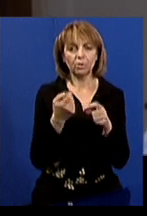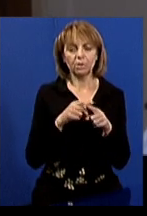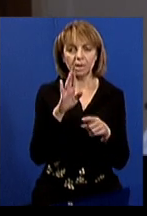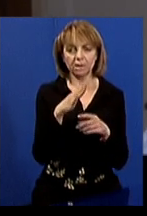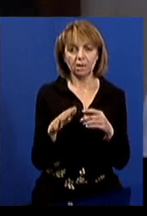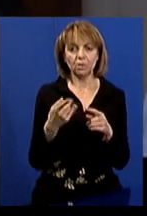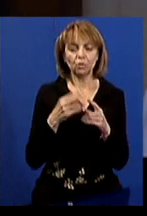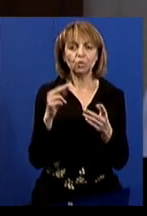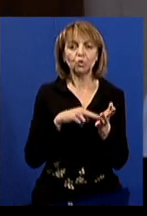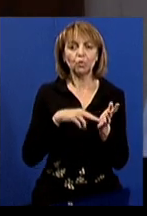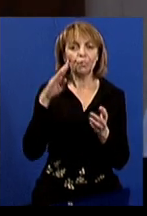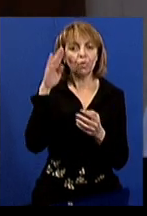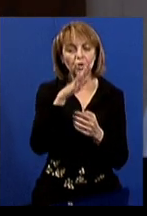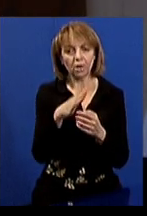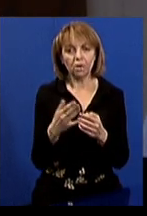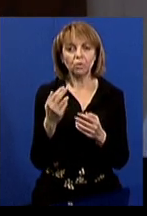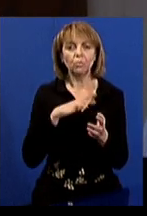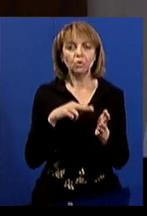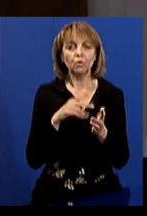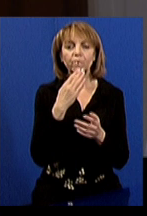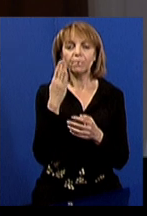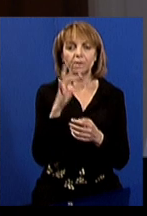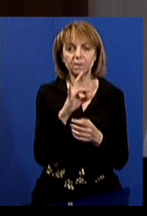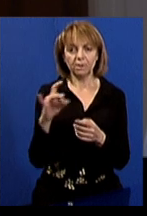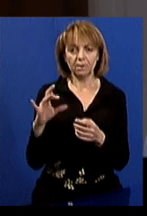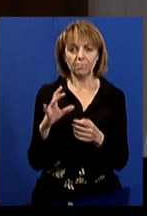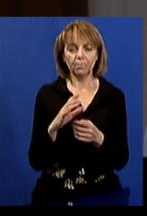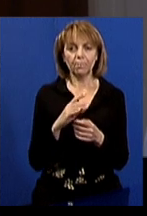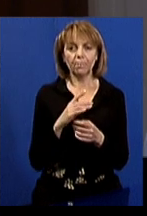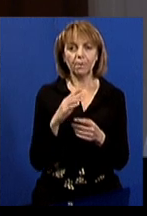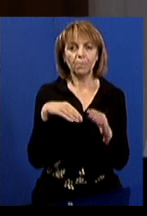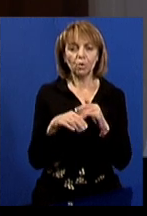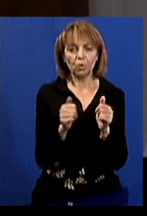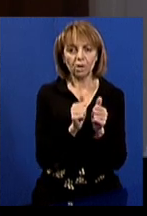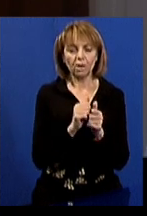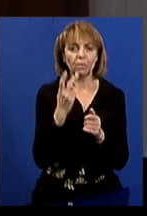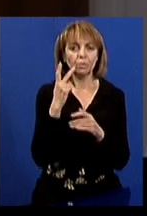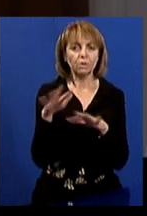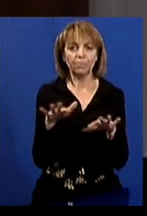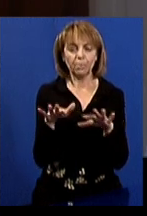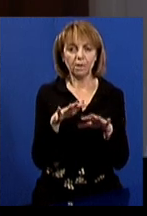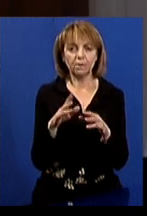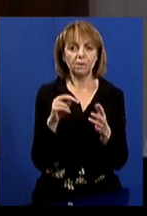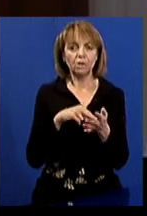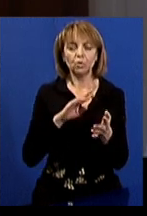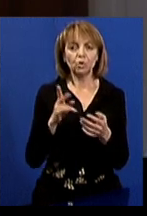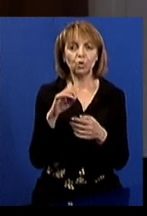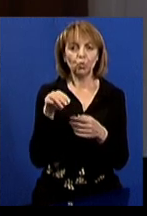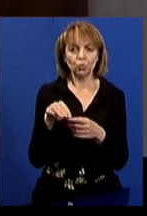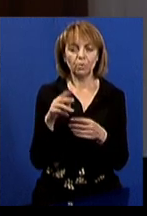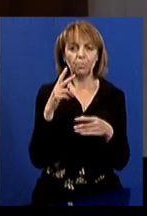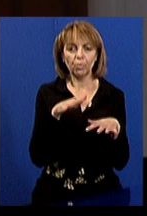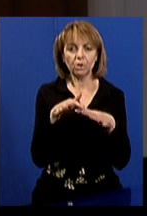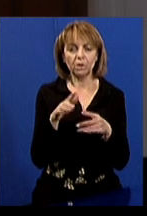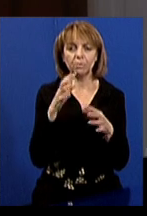Скільки зараз коштує вода, скільки вона коштувала у радянські часи. Метро поряд, постійні вібрації, нестійкий ґрунт, протікання. Його